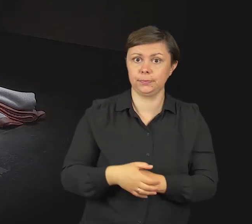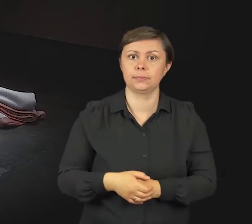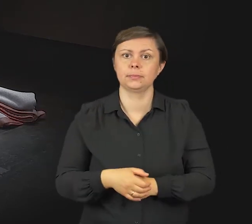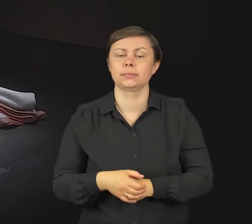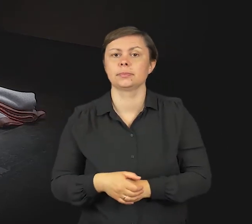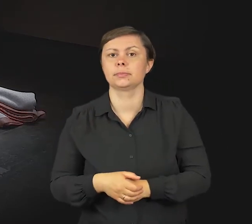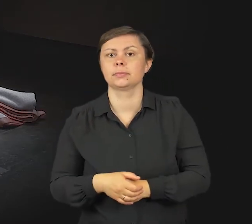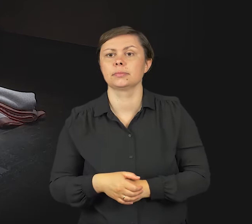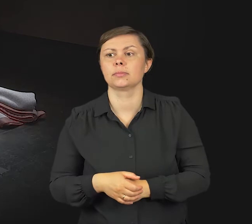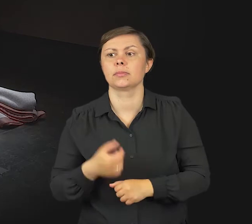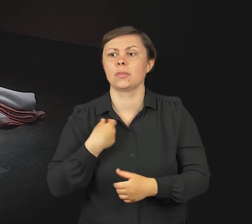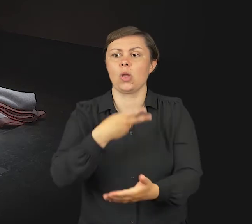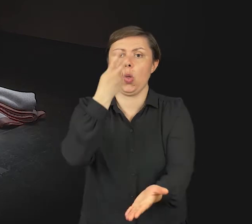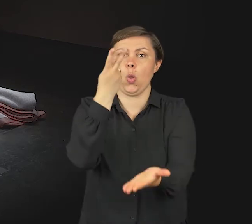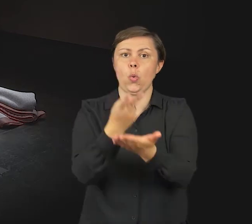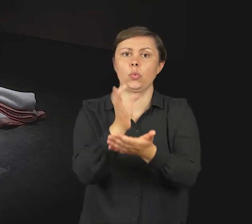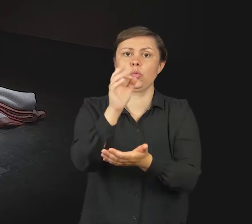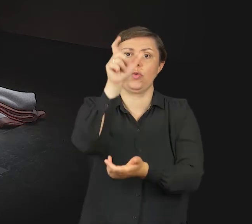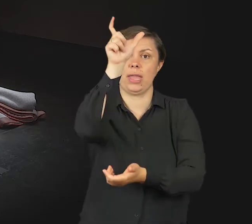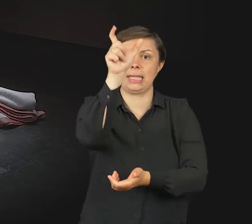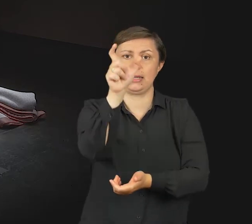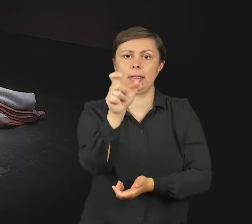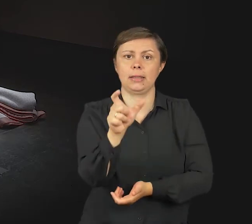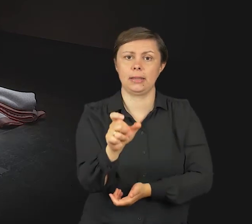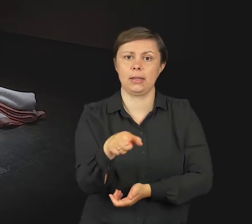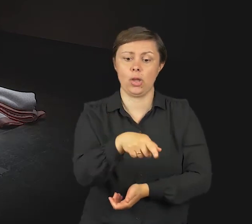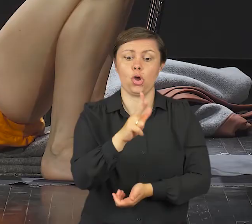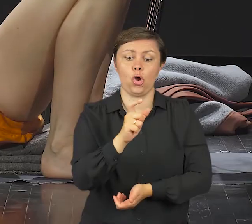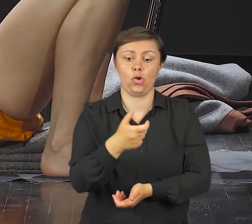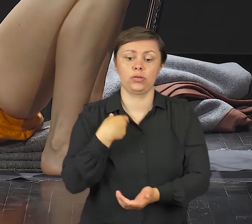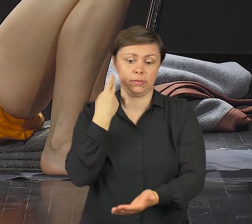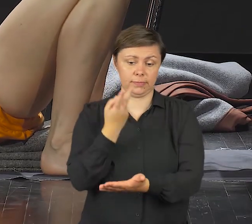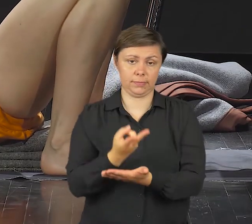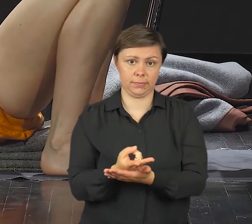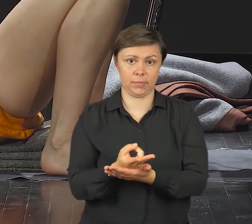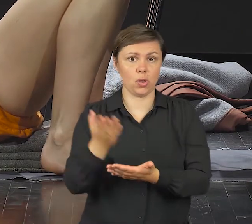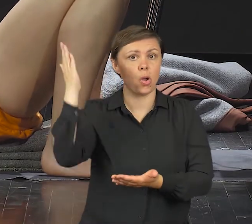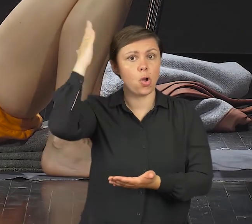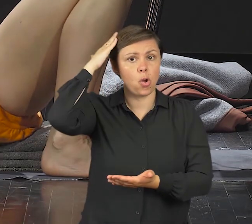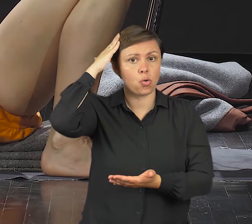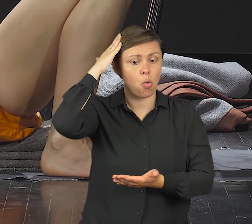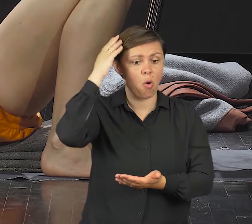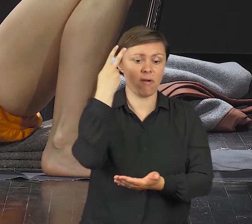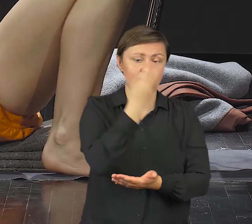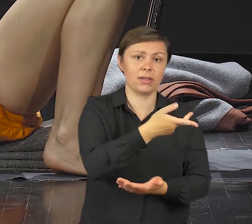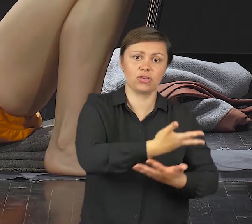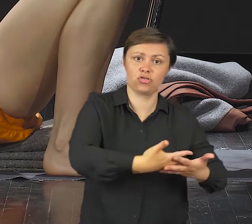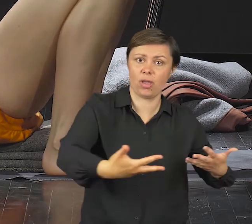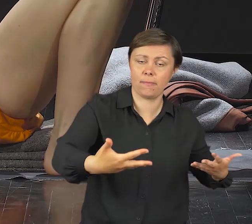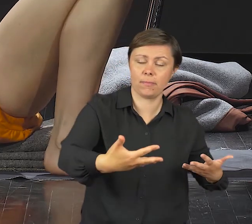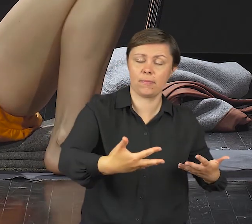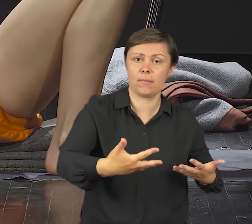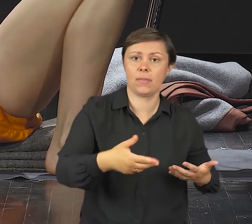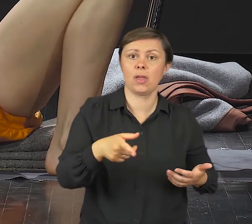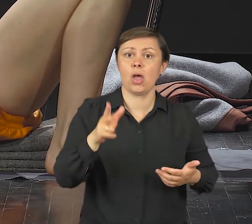Położysz kręgosłup na kocu, głowę na ziemi i trzymając ten